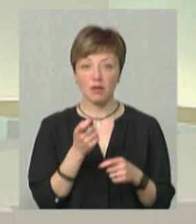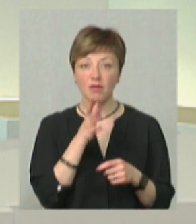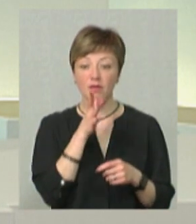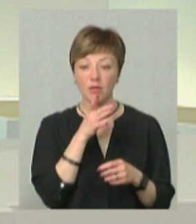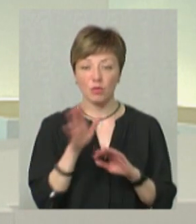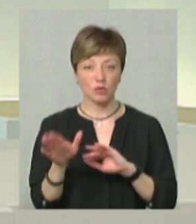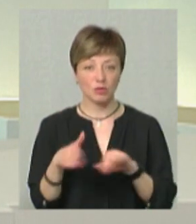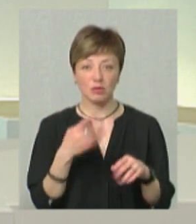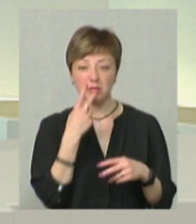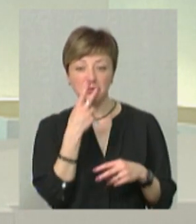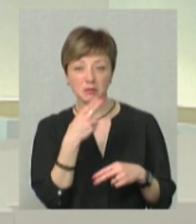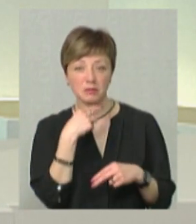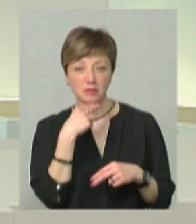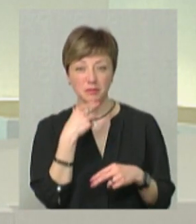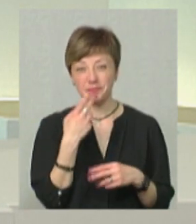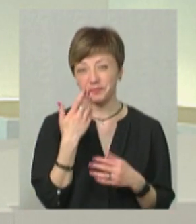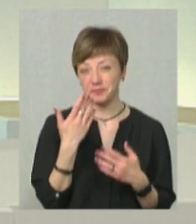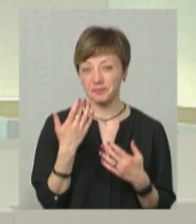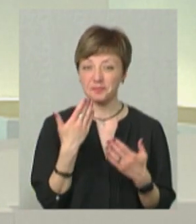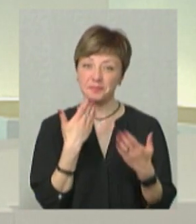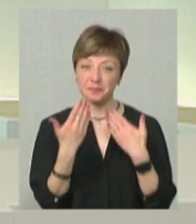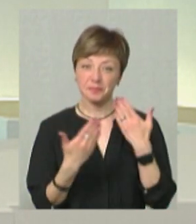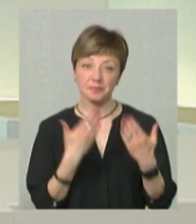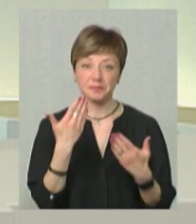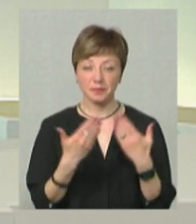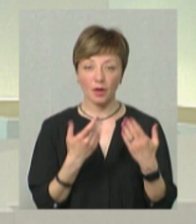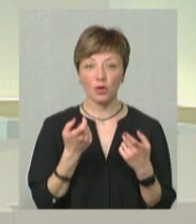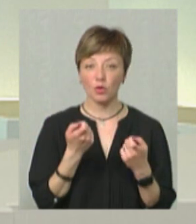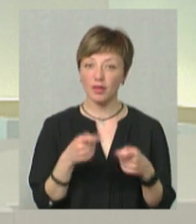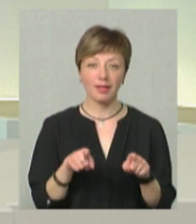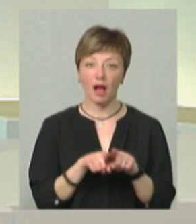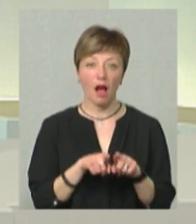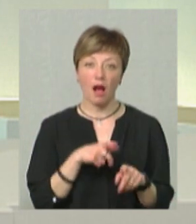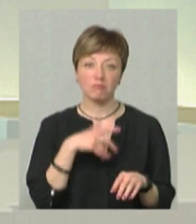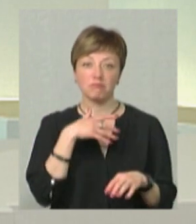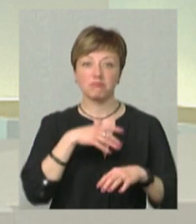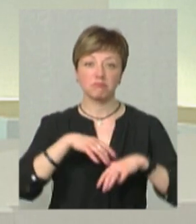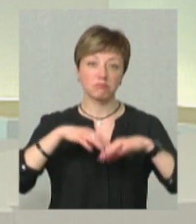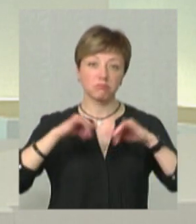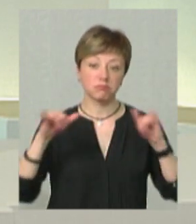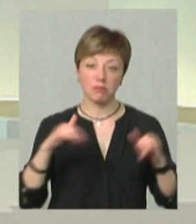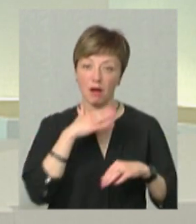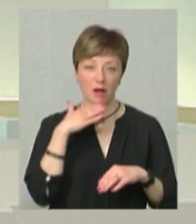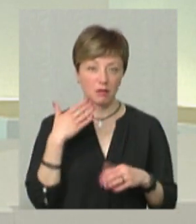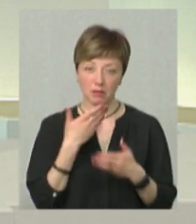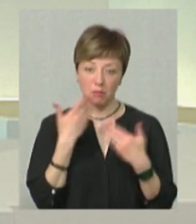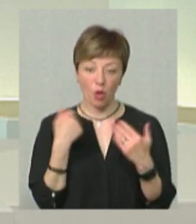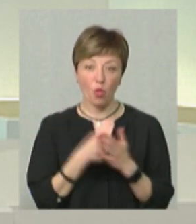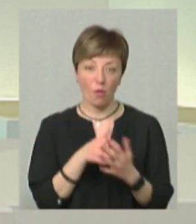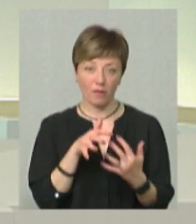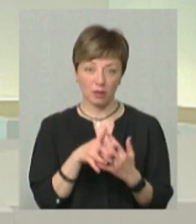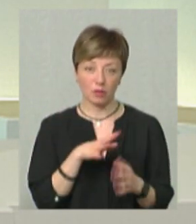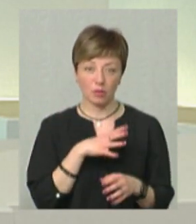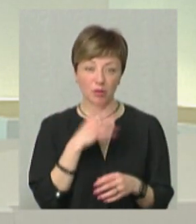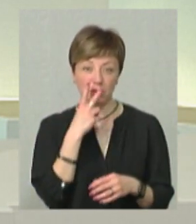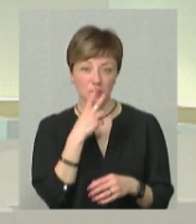пройшло. Обережно приглядаються, цікавляться, як би, такий попит трішки є. Але він не такий активний, як був до війни, звісно. Люди, як би,